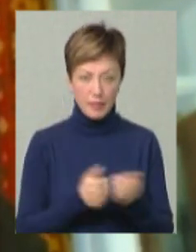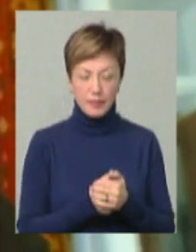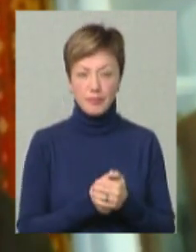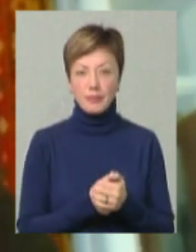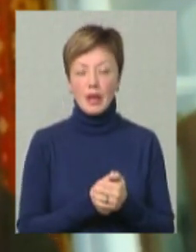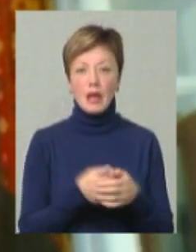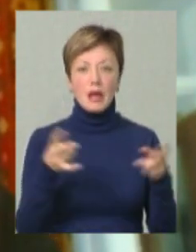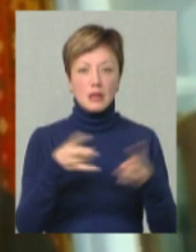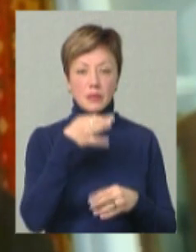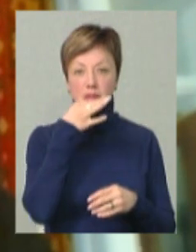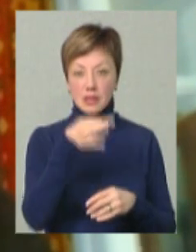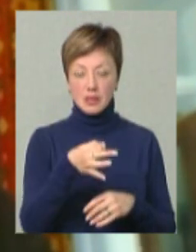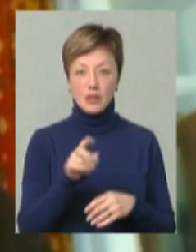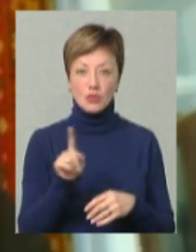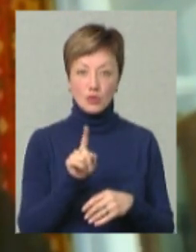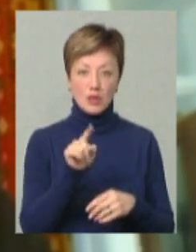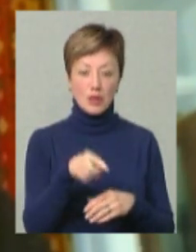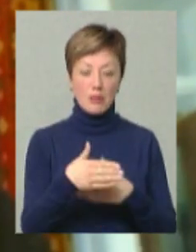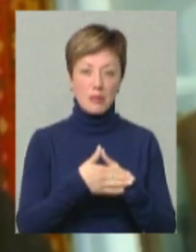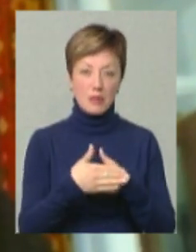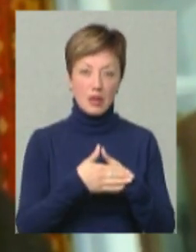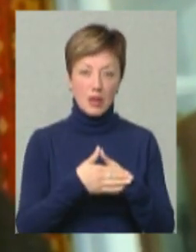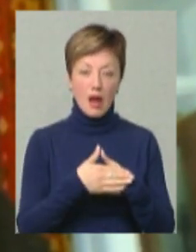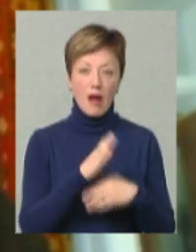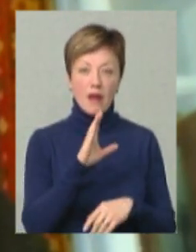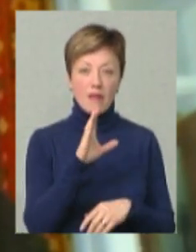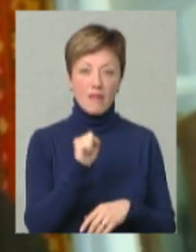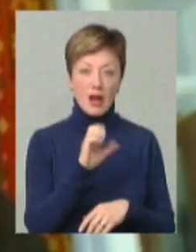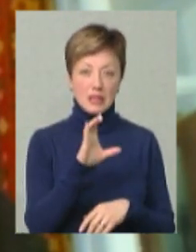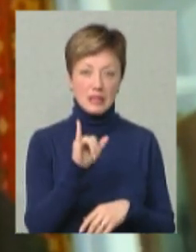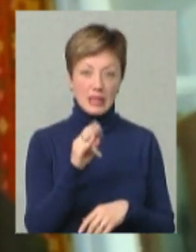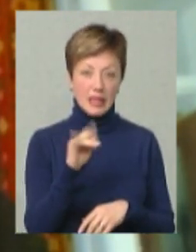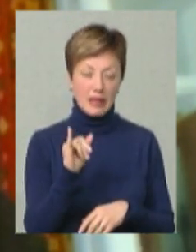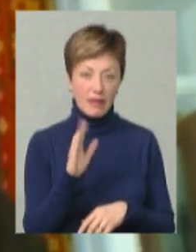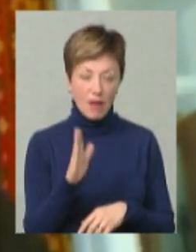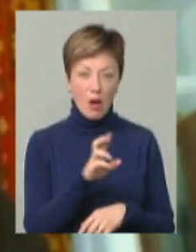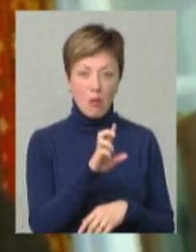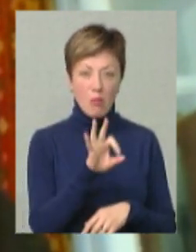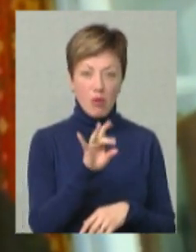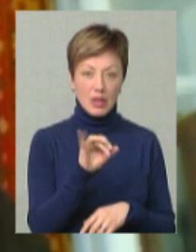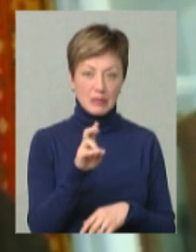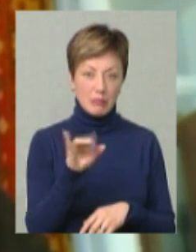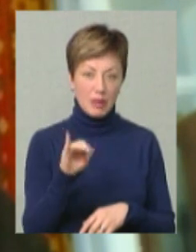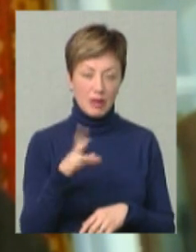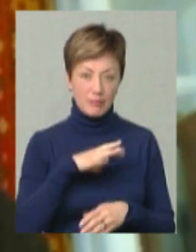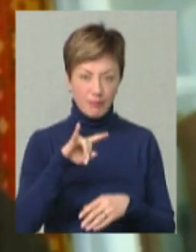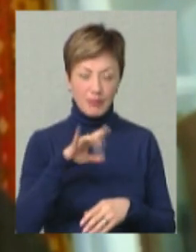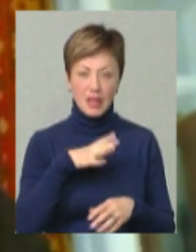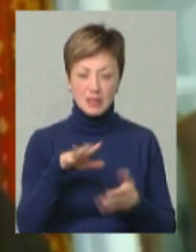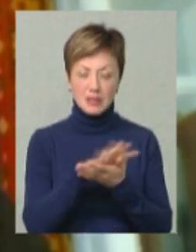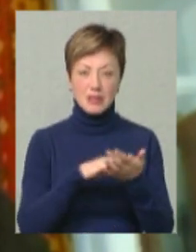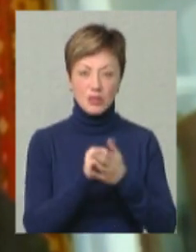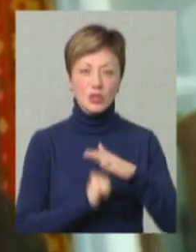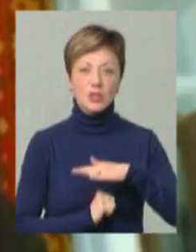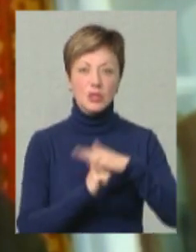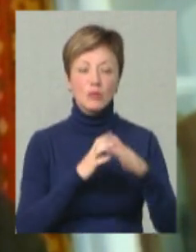Варто сказати, що там біля Василькова чи біля Бориспіля знищувалися склади, на